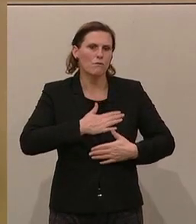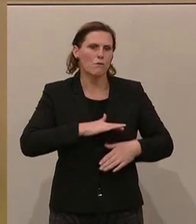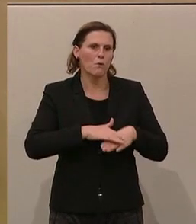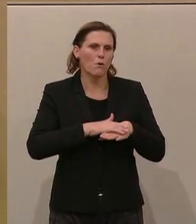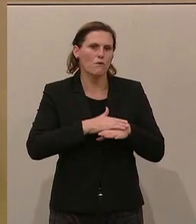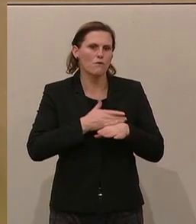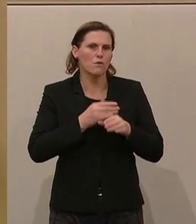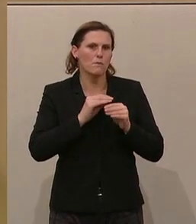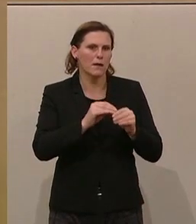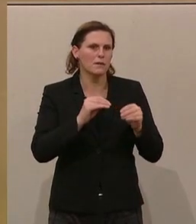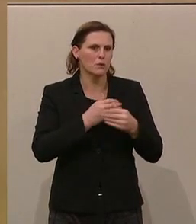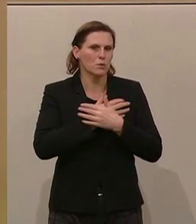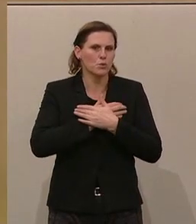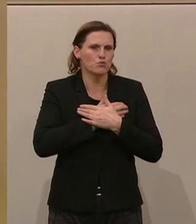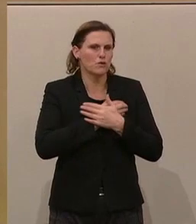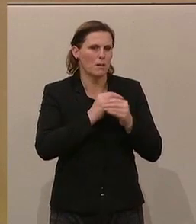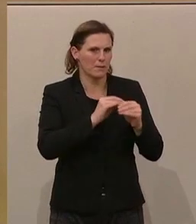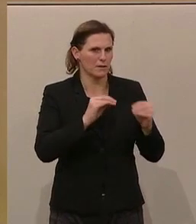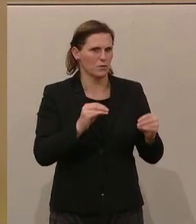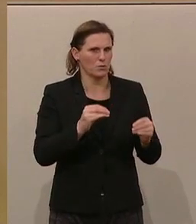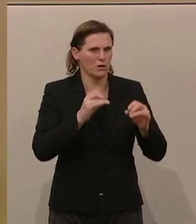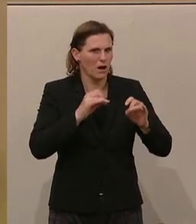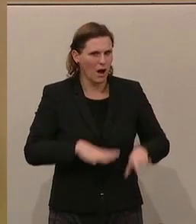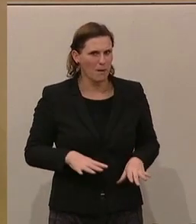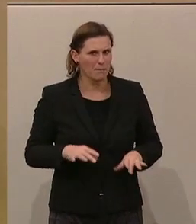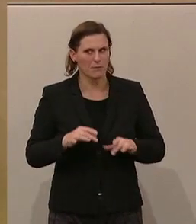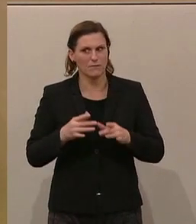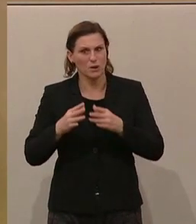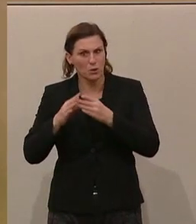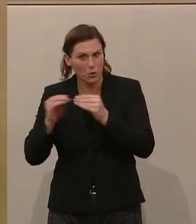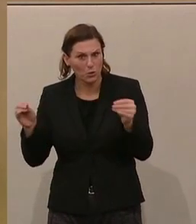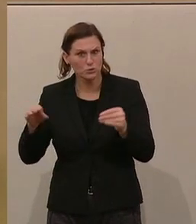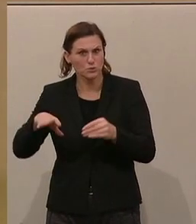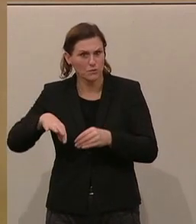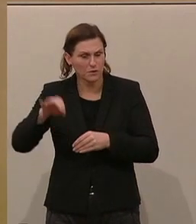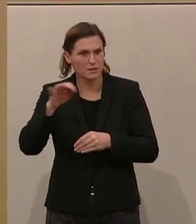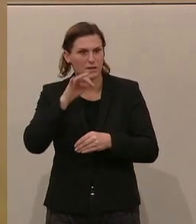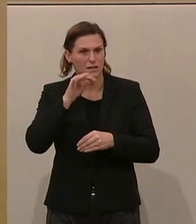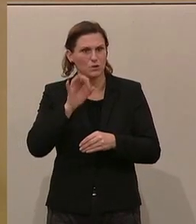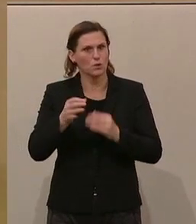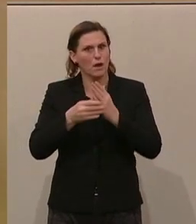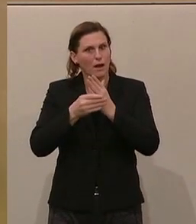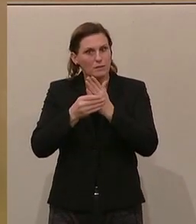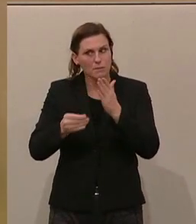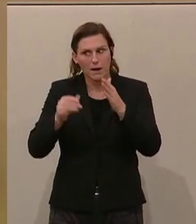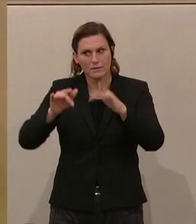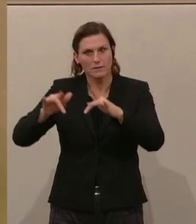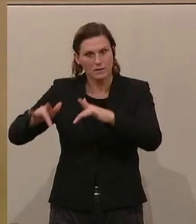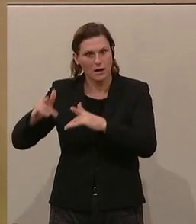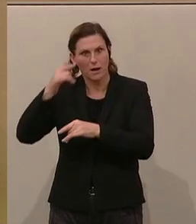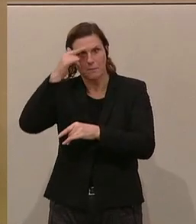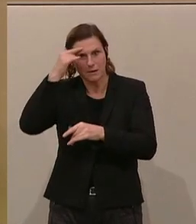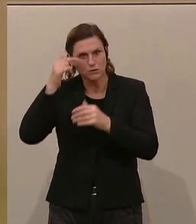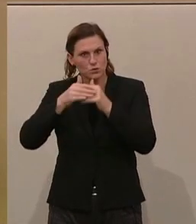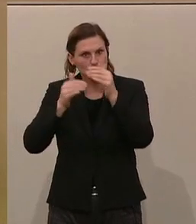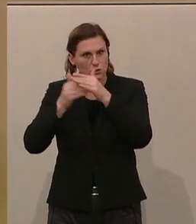68er-Stil da vollführt wird, eben hin zu pragmatischen Lösungen, wo wir nicht nur auch Experten haben oder Menschen haben,